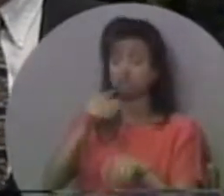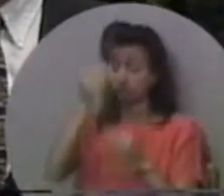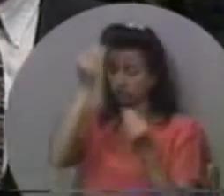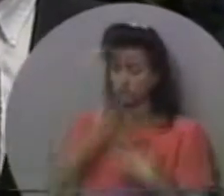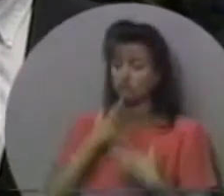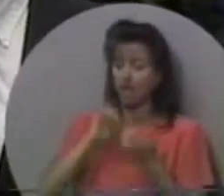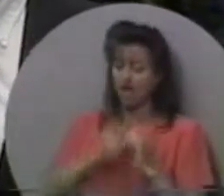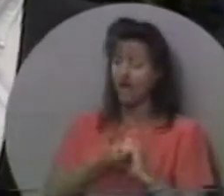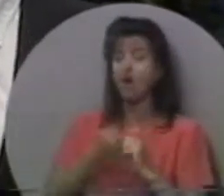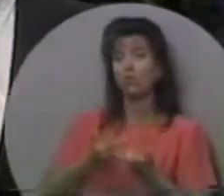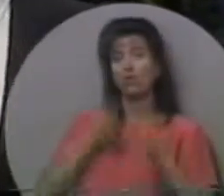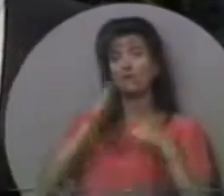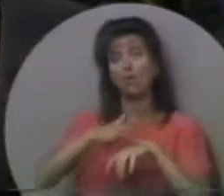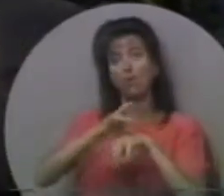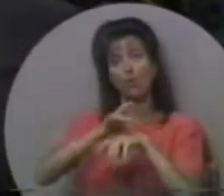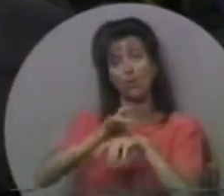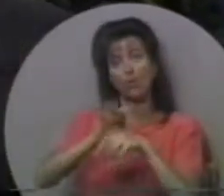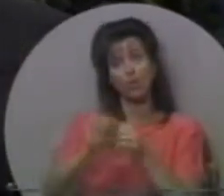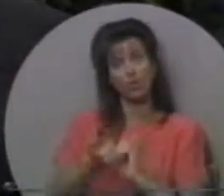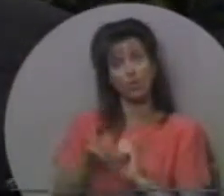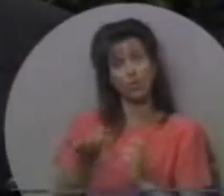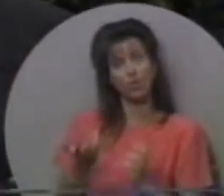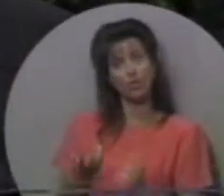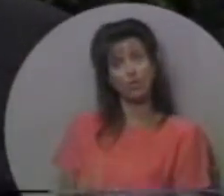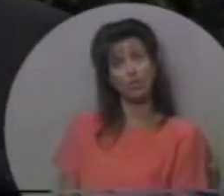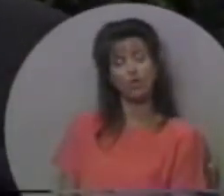Мені сказано, як жити на землі.